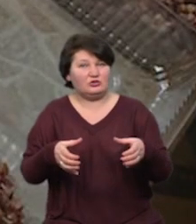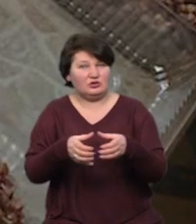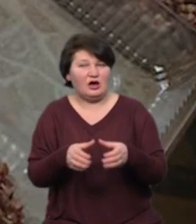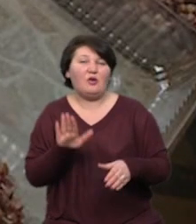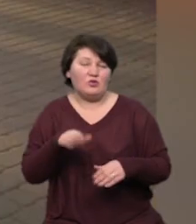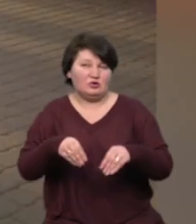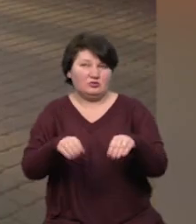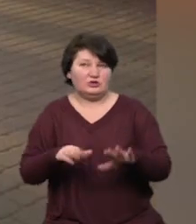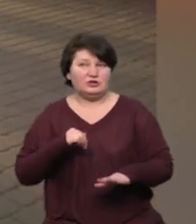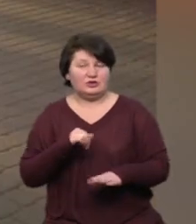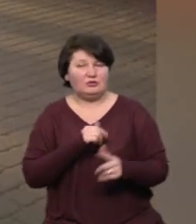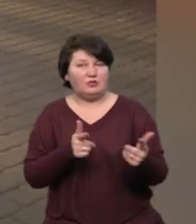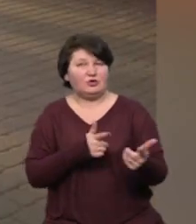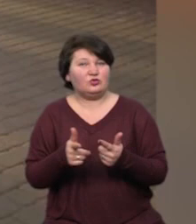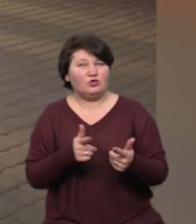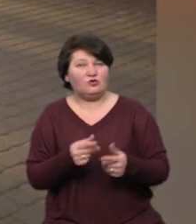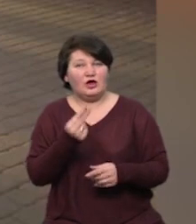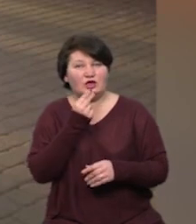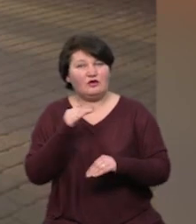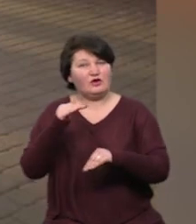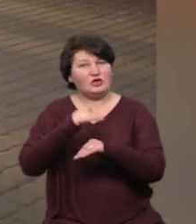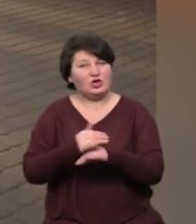приготувати вечерю для малозабезпечених людей.